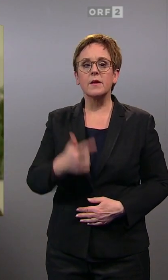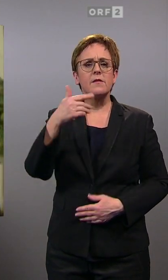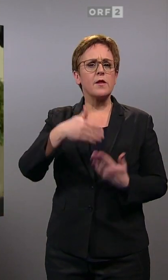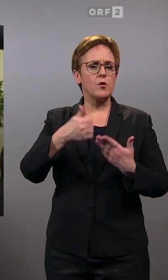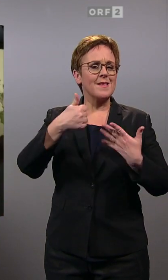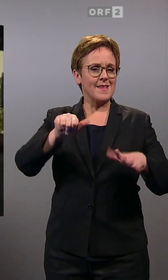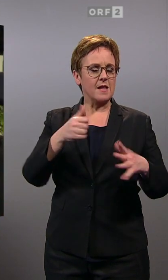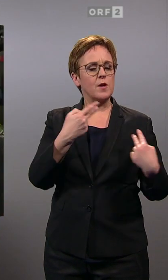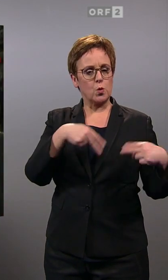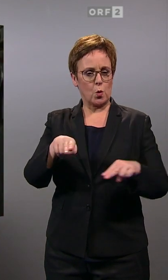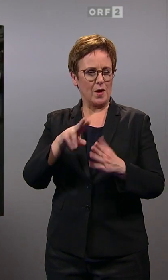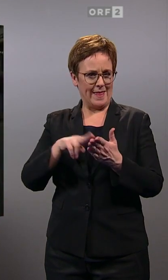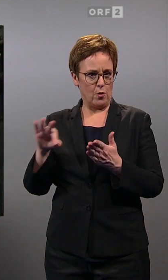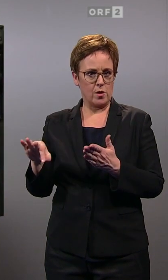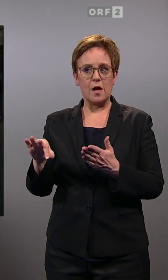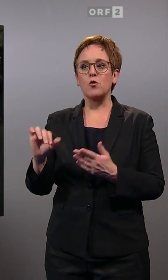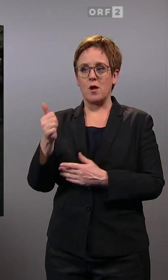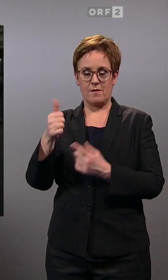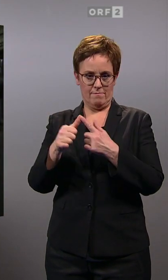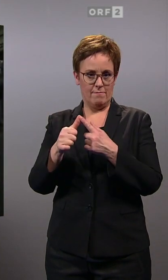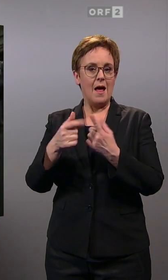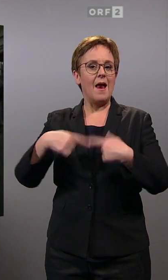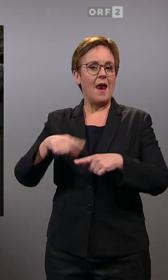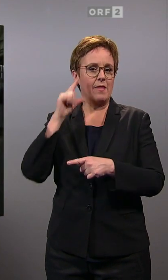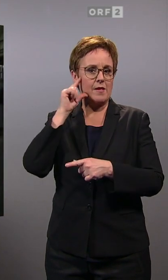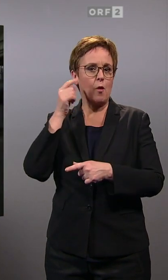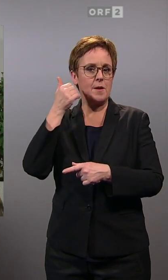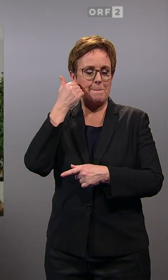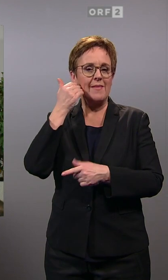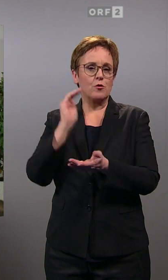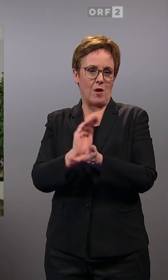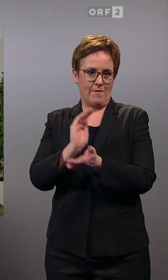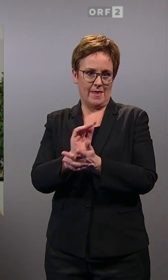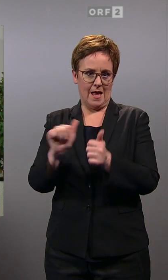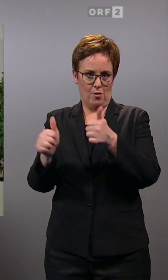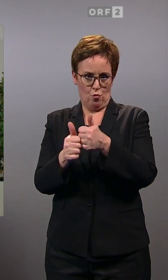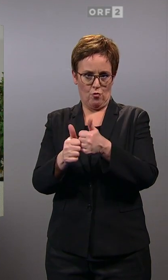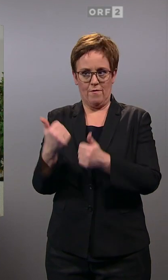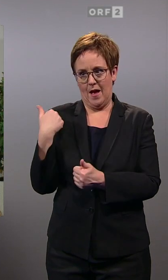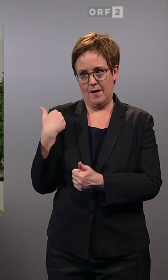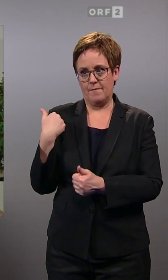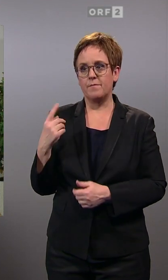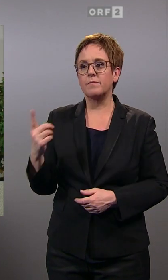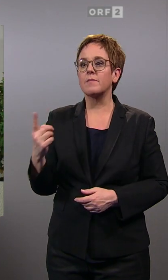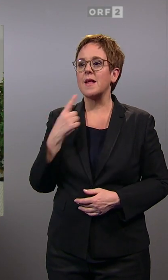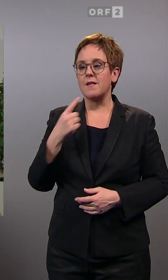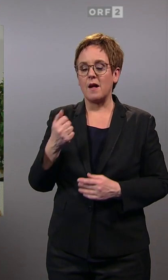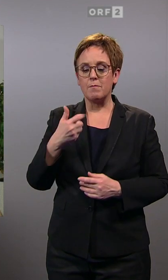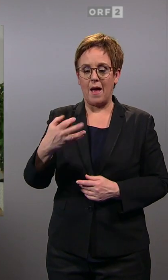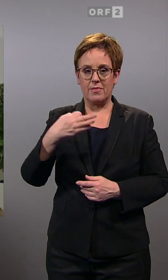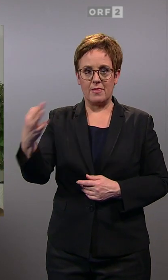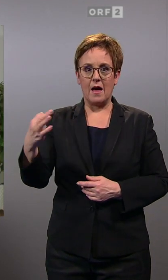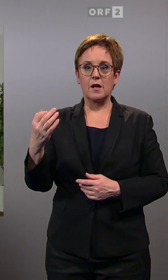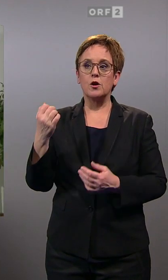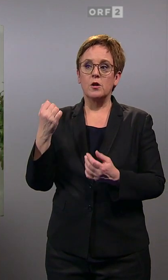Niederösterreich zurück, vorerst als Landeshauptmann-Stellvertreterin. In einigen Tagen habe ich wohl den schwierigsten